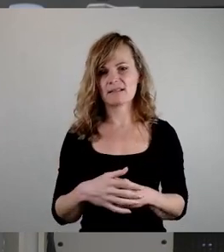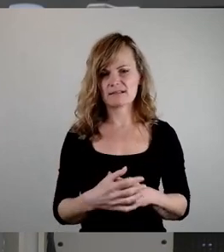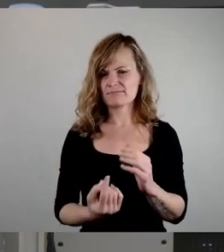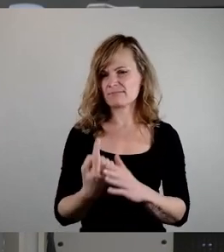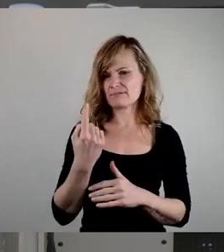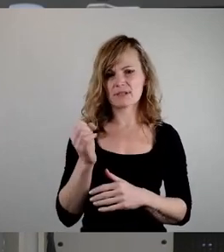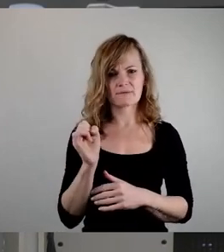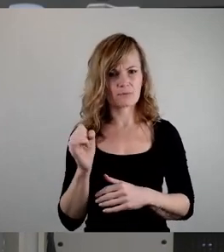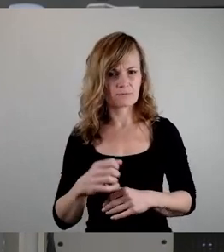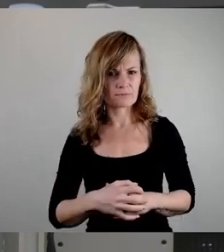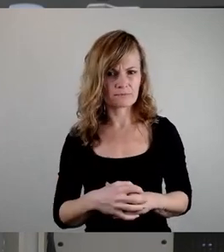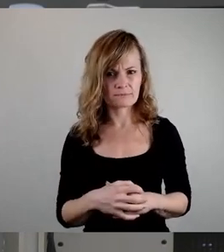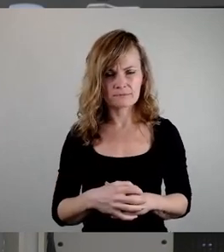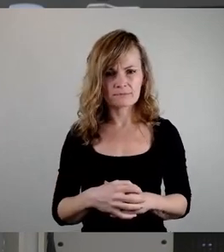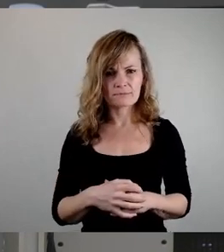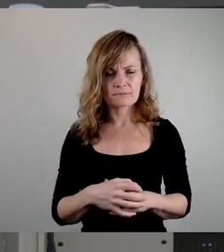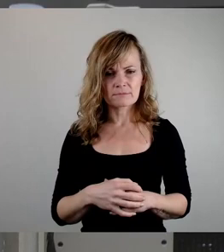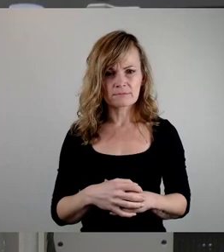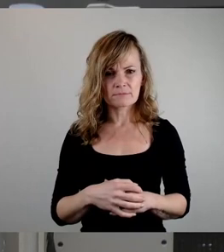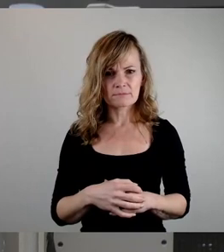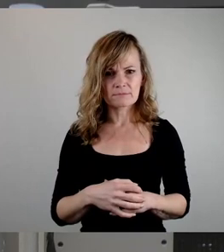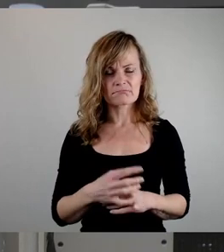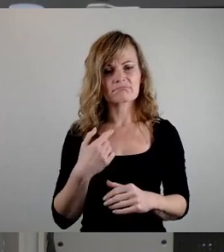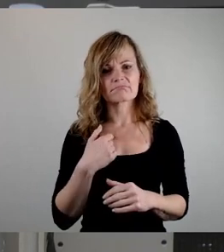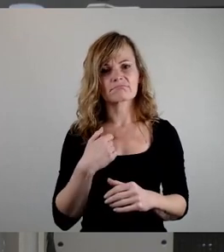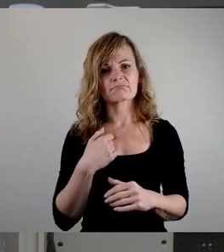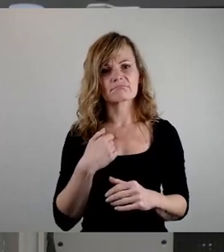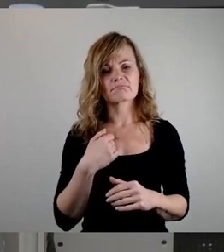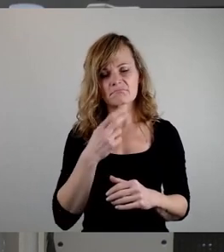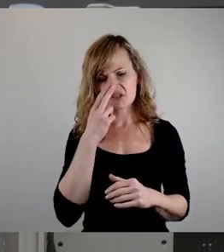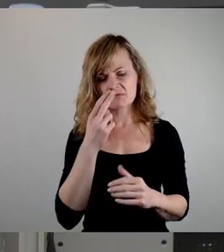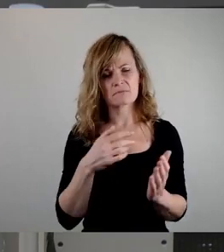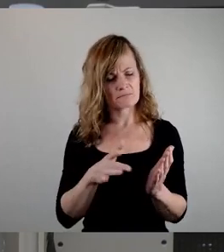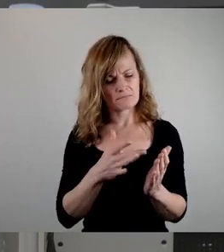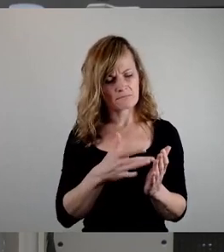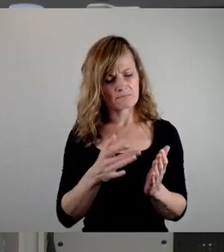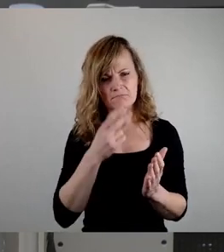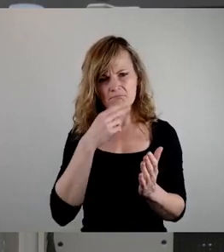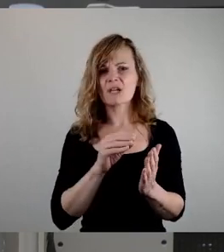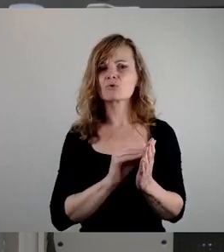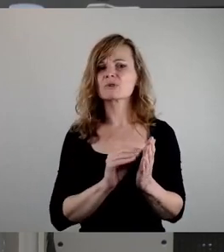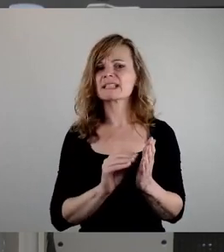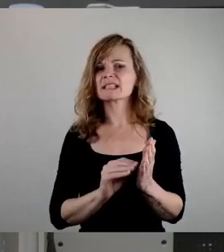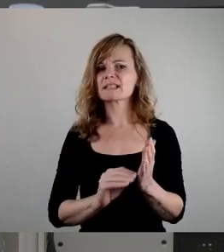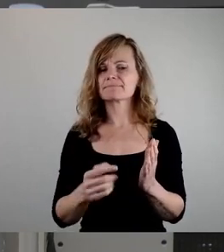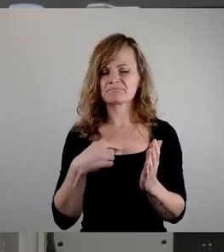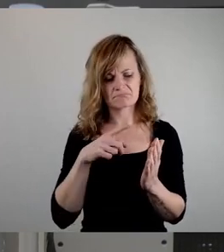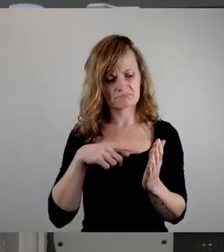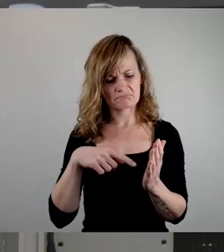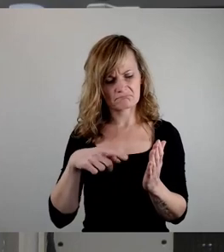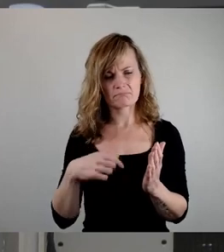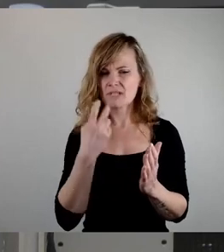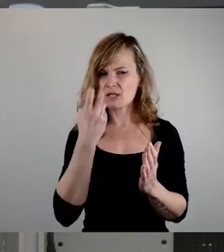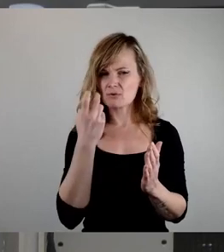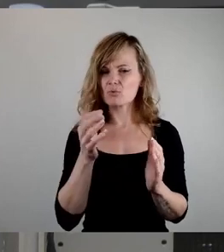in meinen Notizen quasi digital geblättert und die Suchfunktionen bemüht, waren in den vergangenen